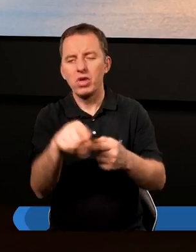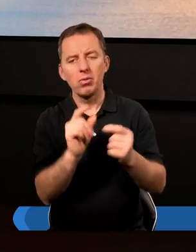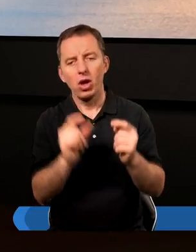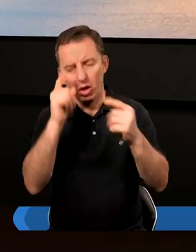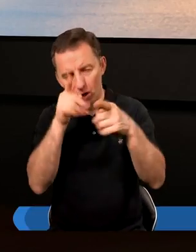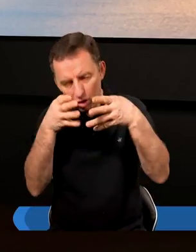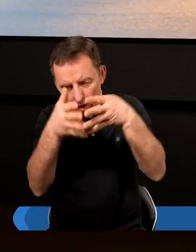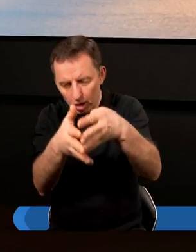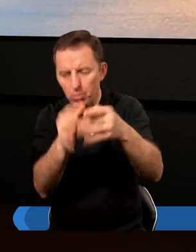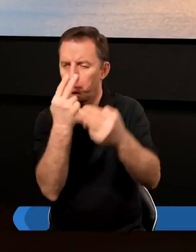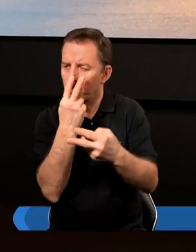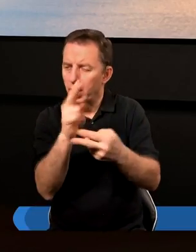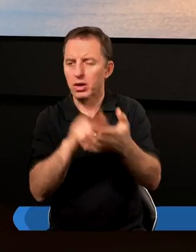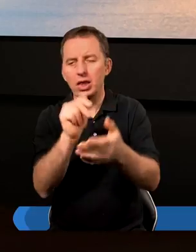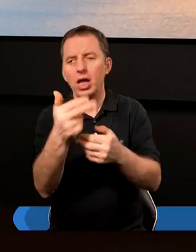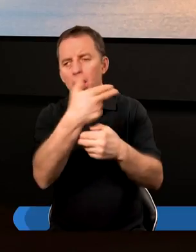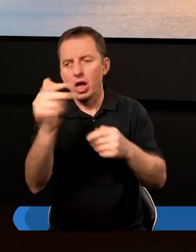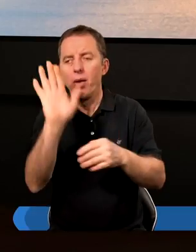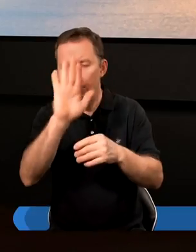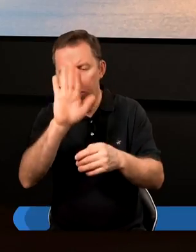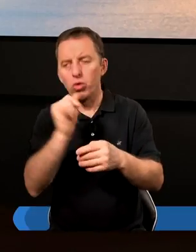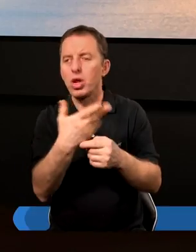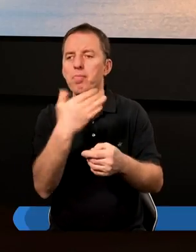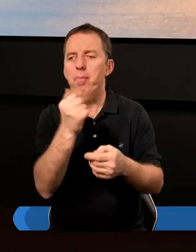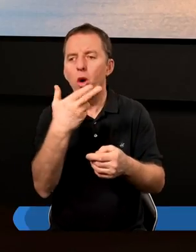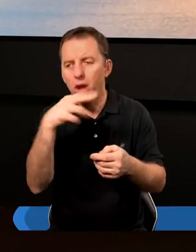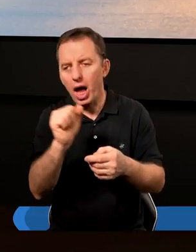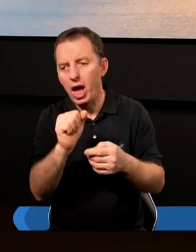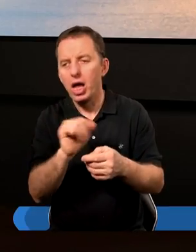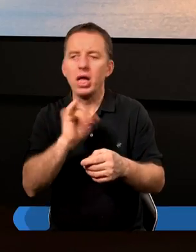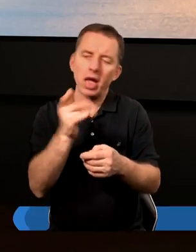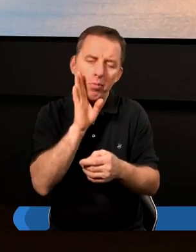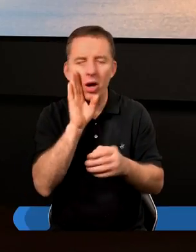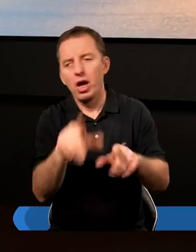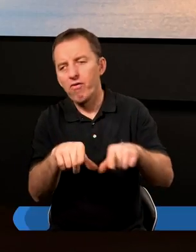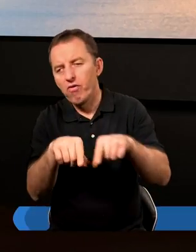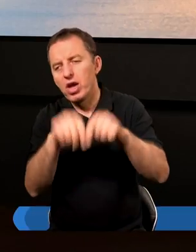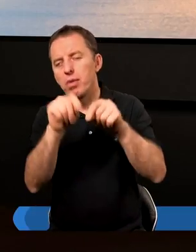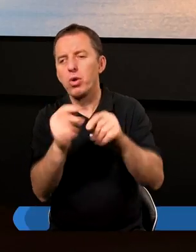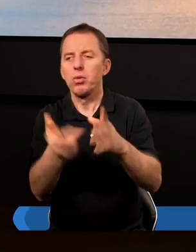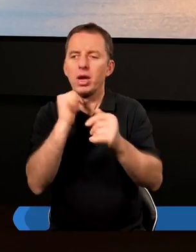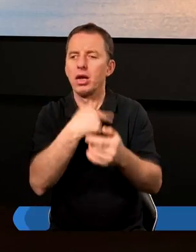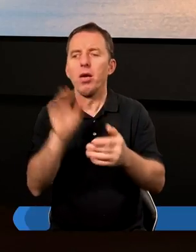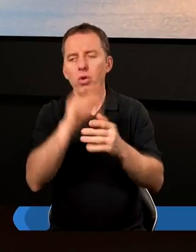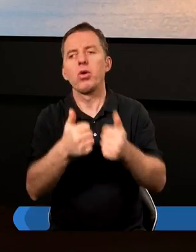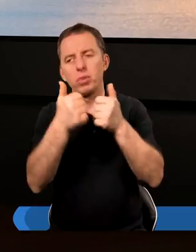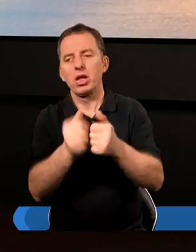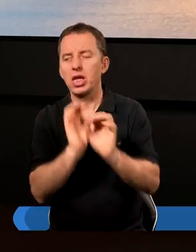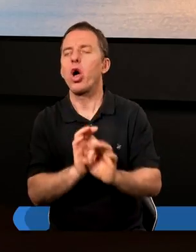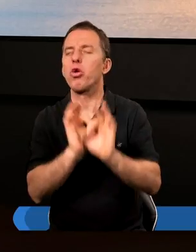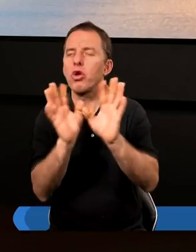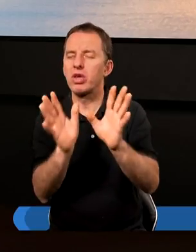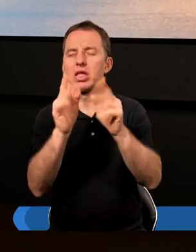w tym kontekście patrzymy na ten tytuł Bóg czy Mamona, to jakby wybór, który przed nami Bóg postawił jest